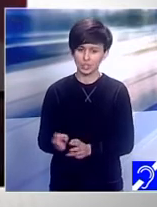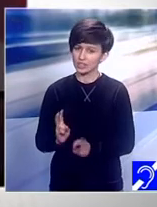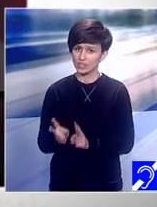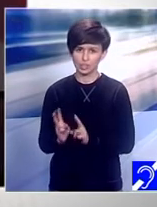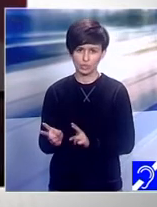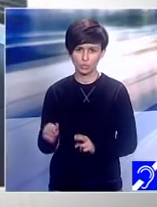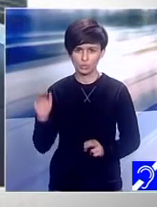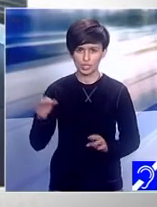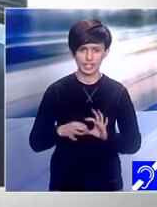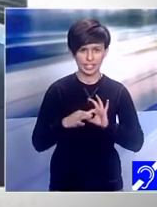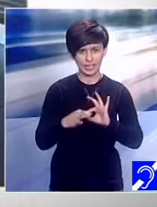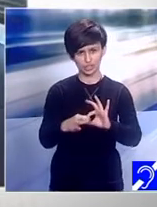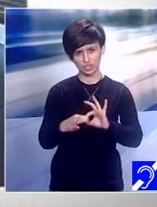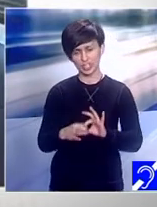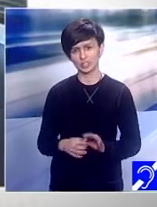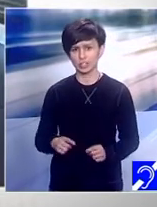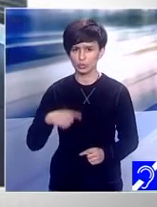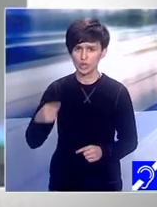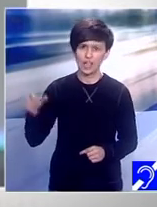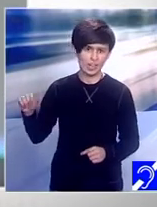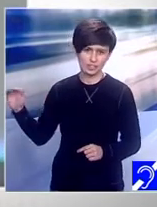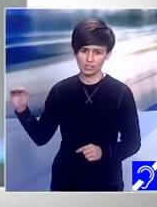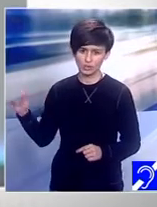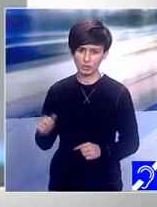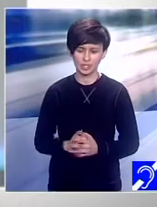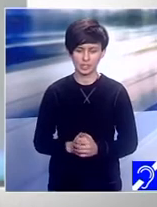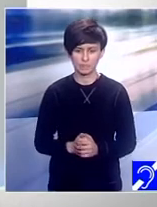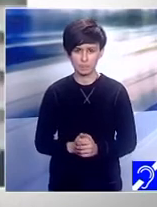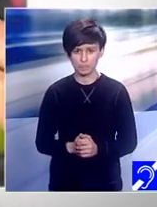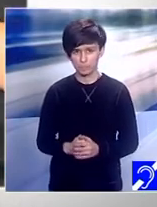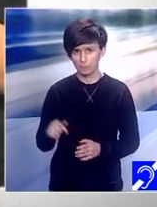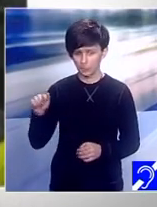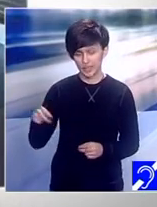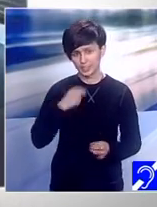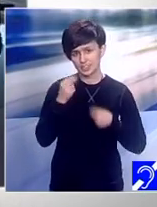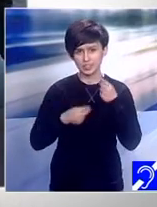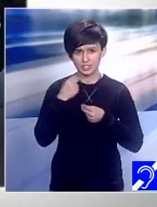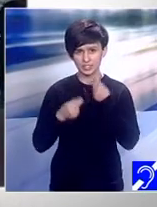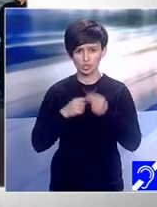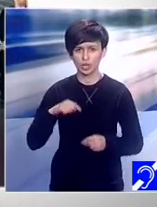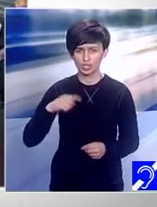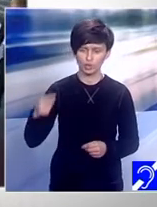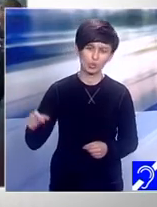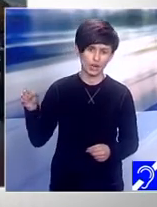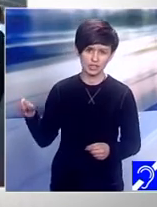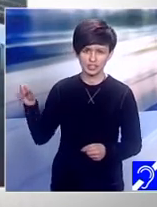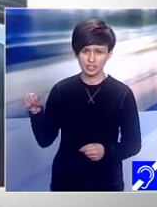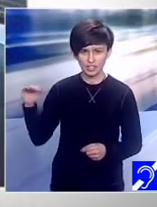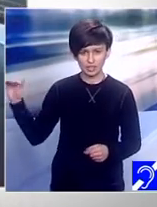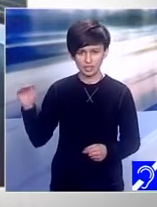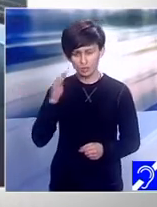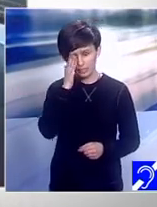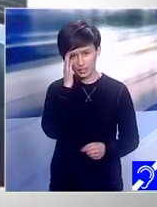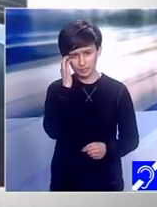Se joacă, se joacă cu alți copii, atât că nu prea are răbdare. Trece de la un joc la altul. orice